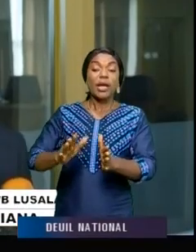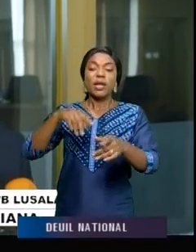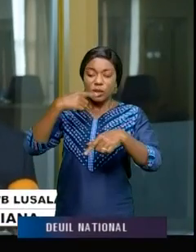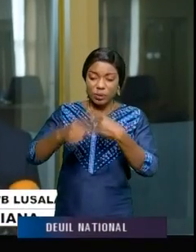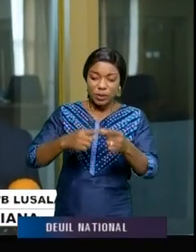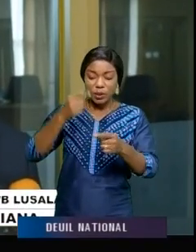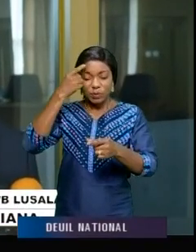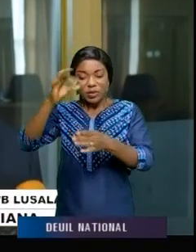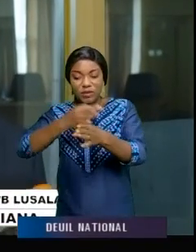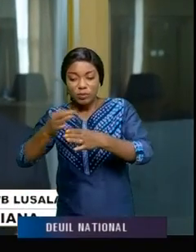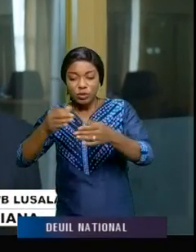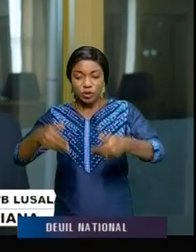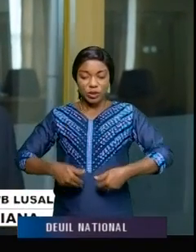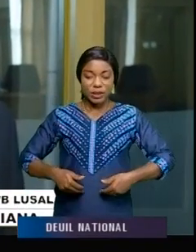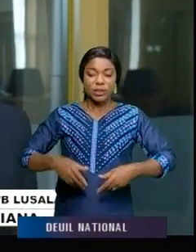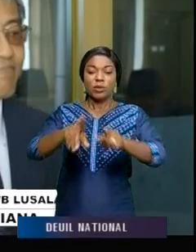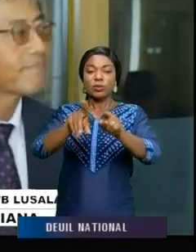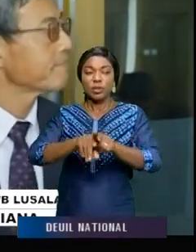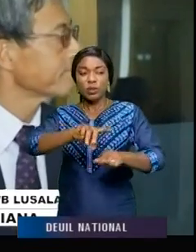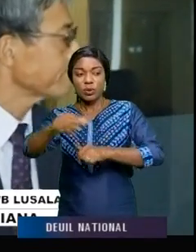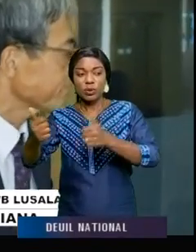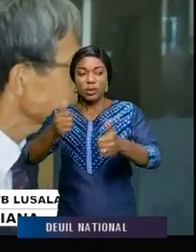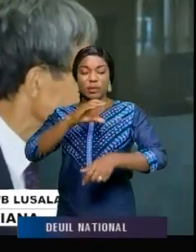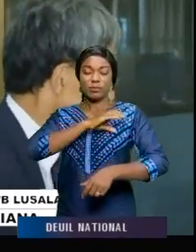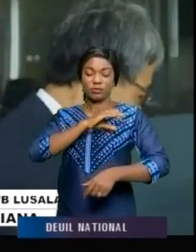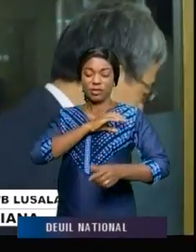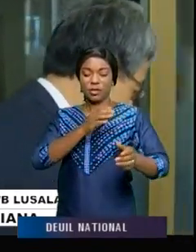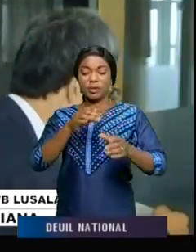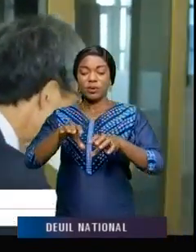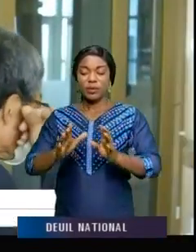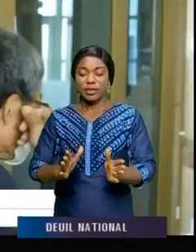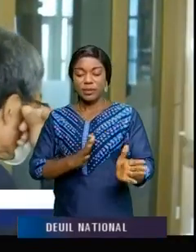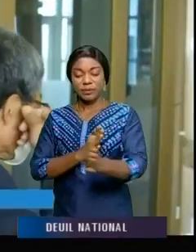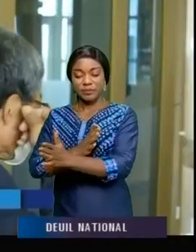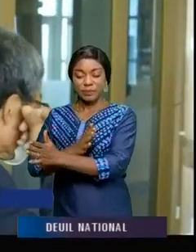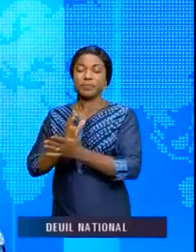formation de la jeunesse et de quelques unités de la police nationale congolaise.